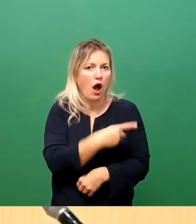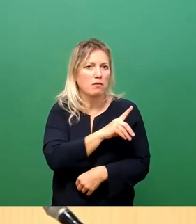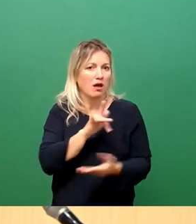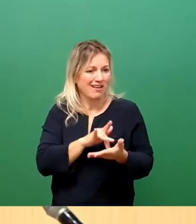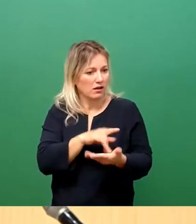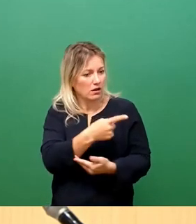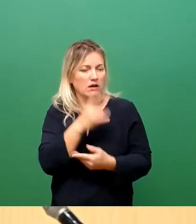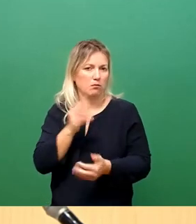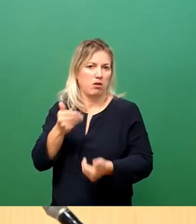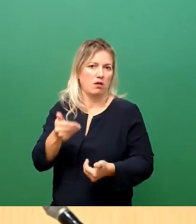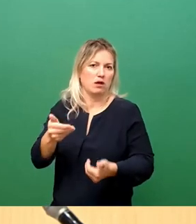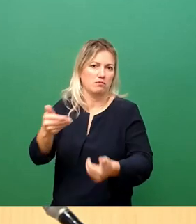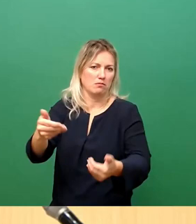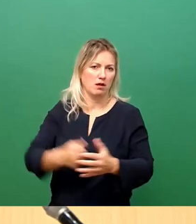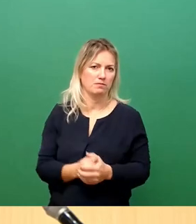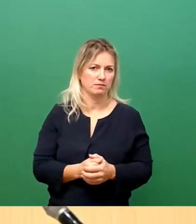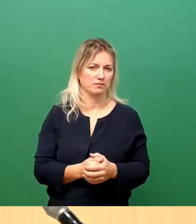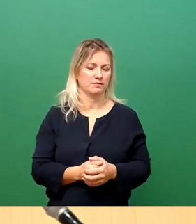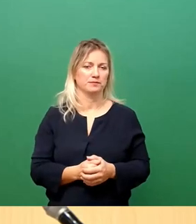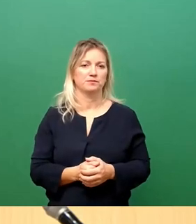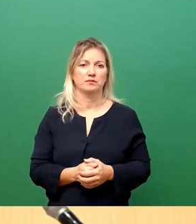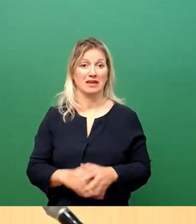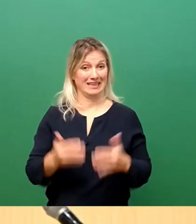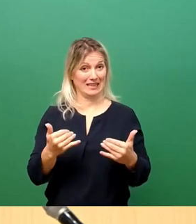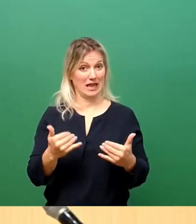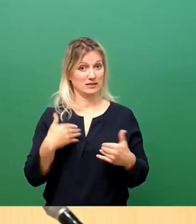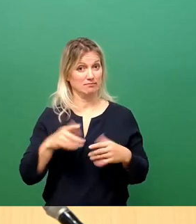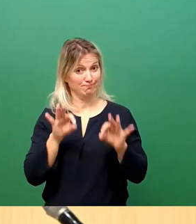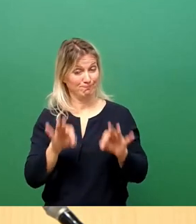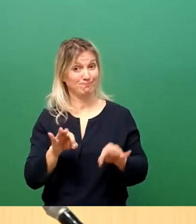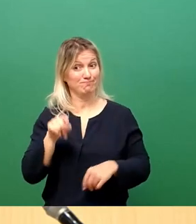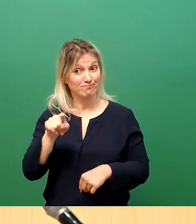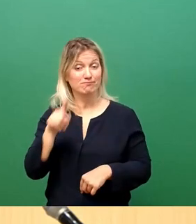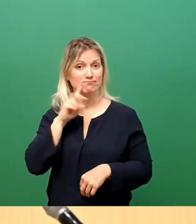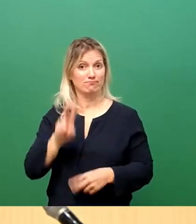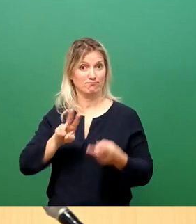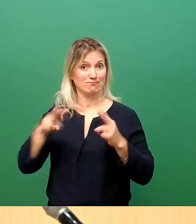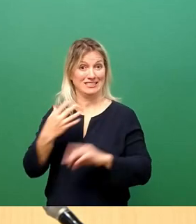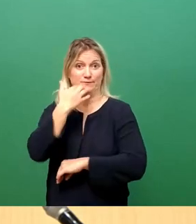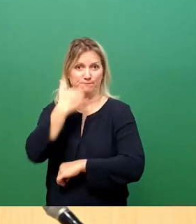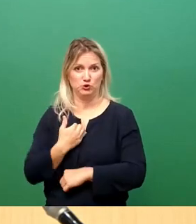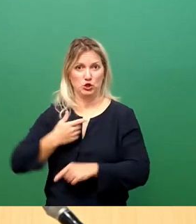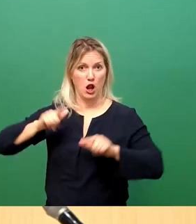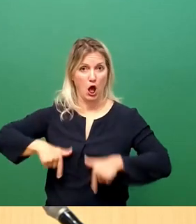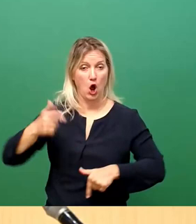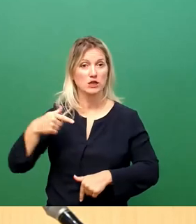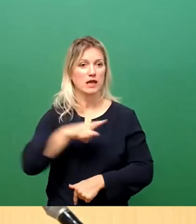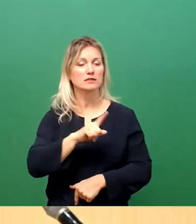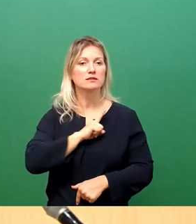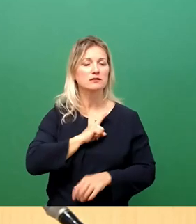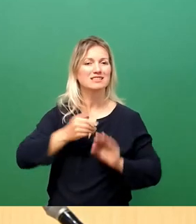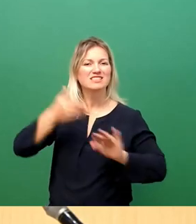wenn es um allgemeine Attitüden geht. Jetzt, wo man sie konkret an der Königsbrücker Straße zur Umsetzung bringen könnte, scheinen die Linken ihre eigenen Worte vergessen zu haben.